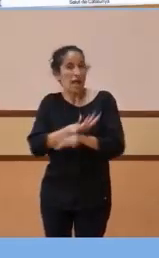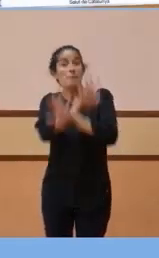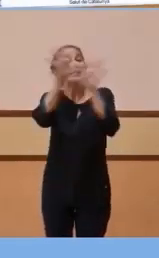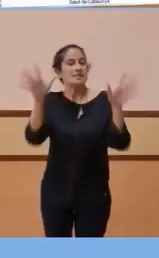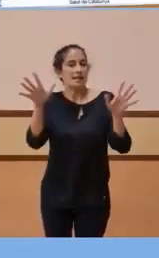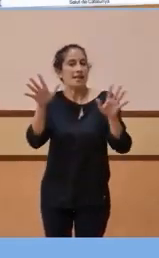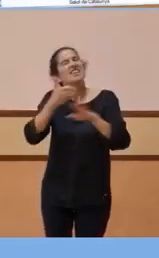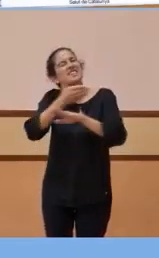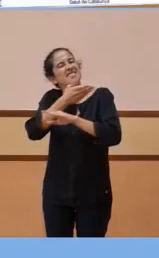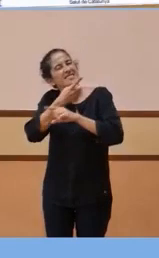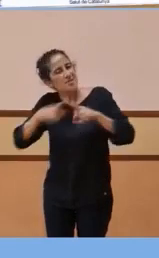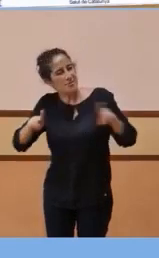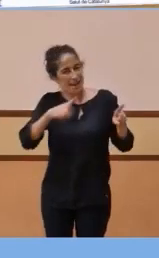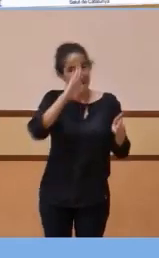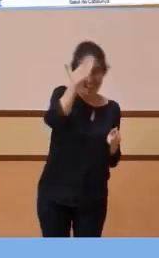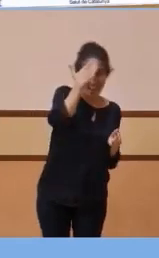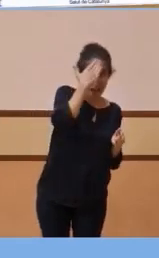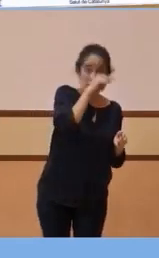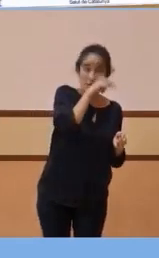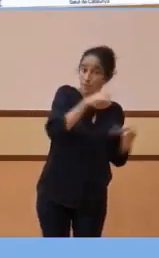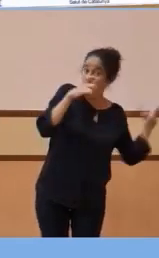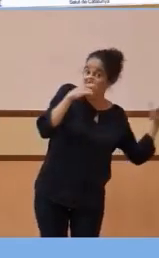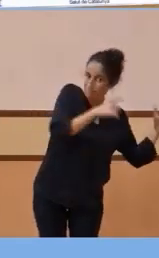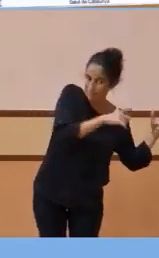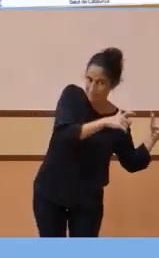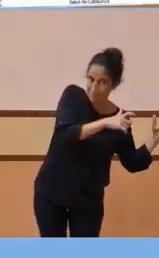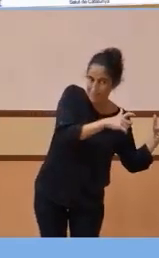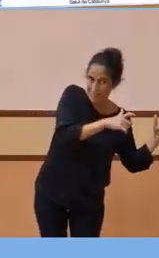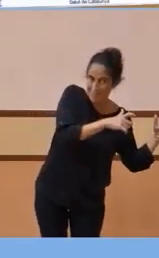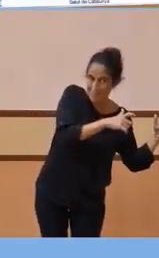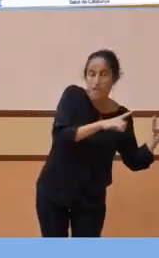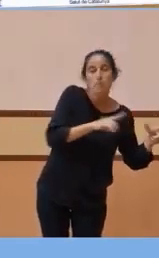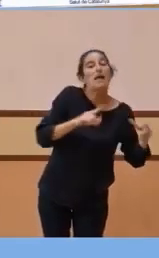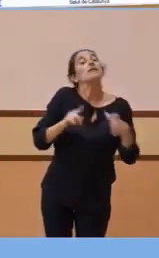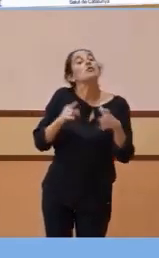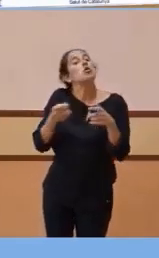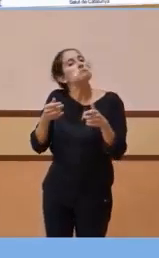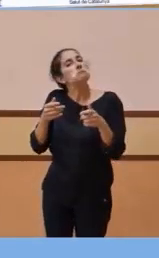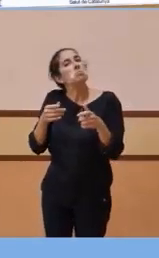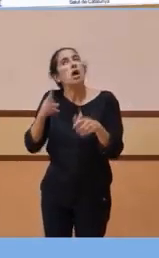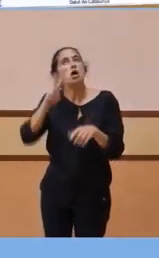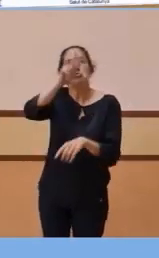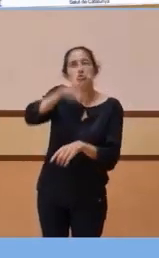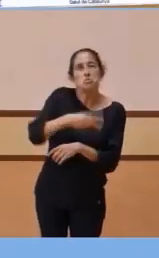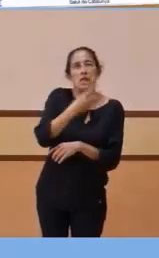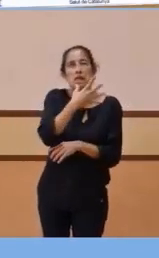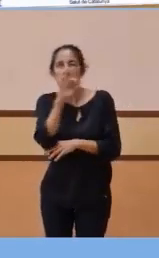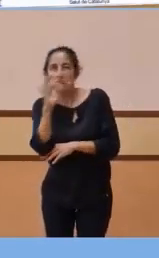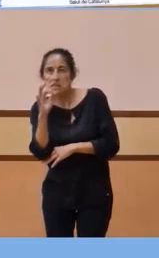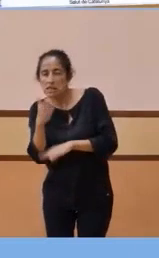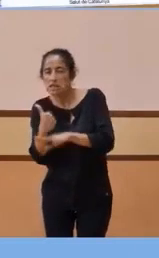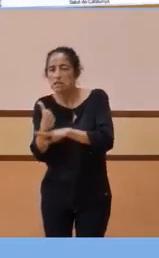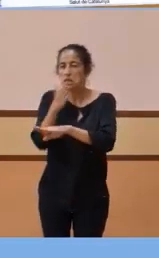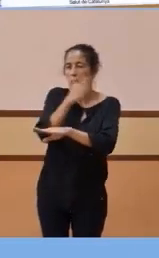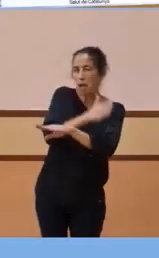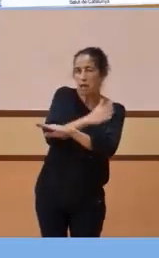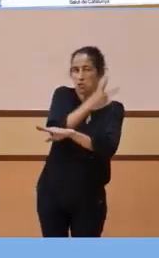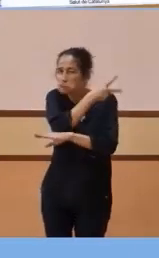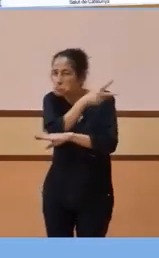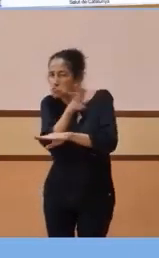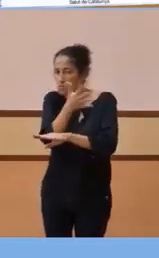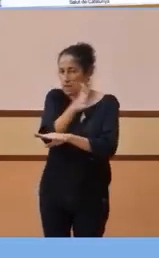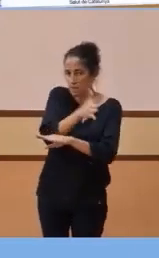primària, aquesta davallada d'atenció a les urgències. Veníem de 2.500 fa només dues